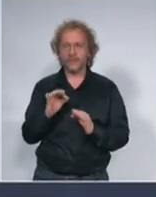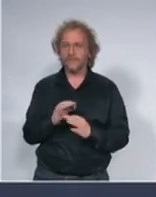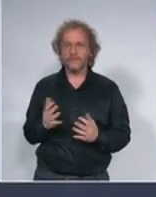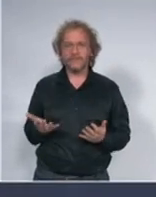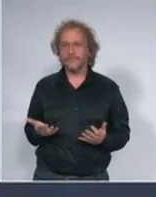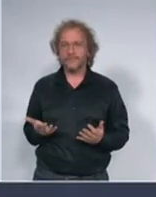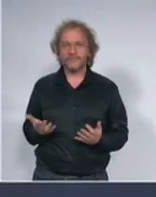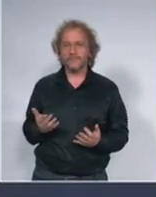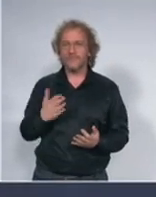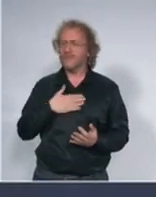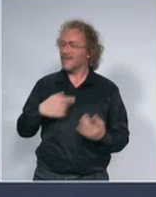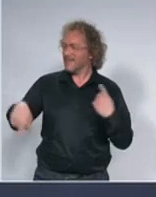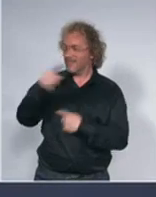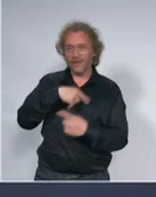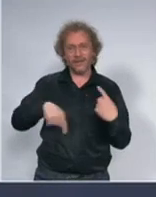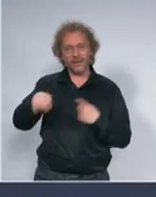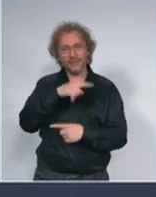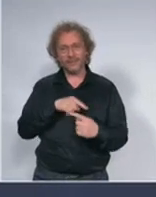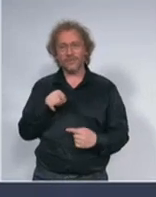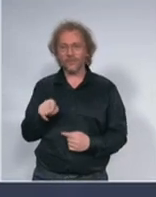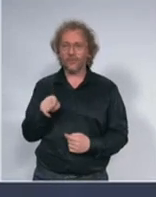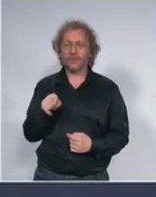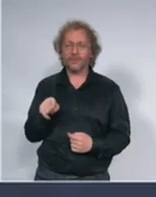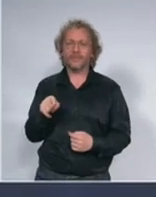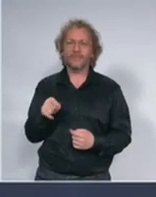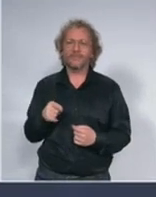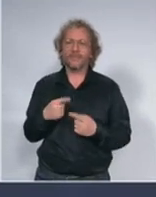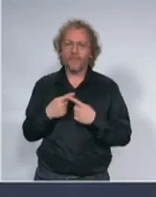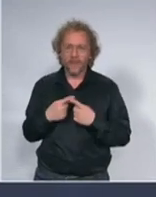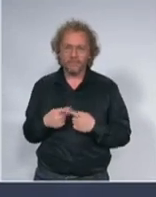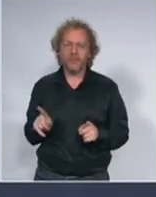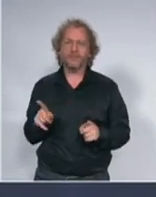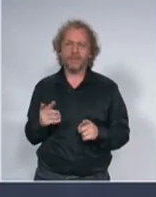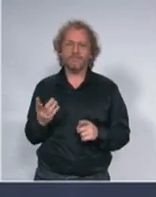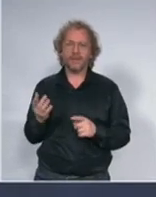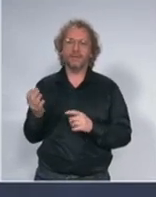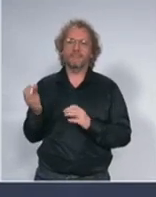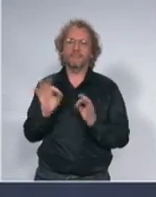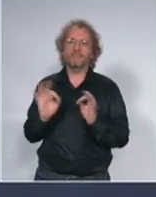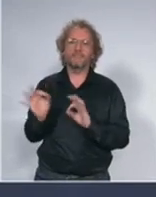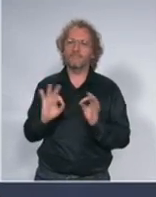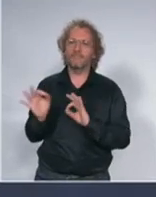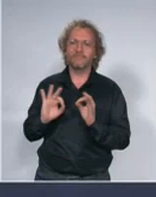društvo, za sve naše građane, zaista poseban, poseban, bezbednostni izazov.